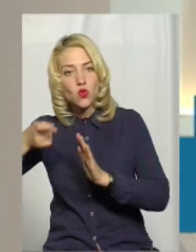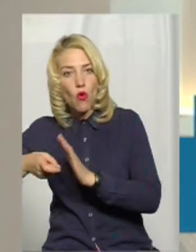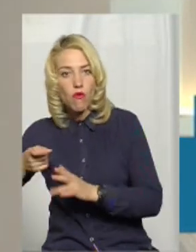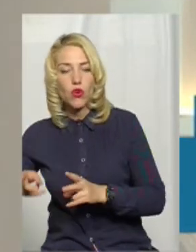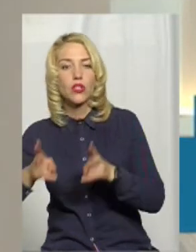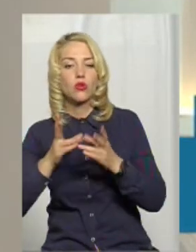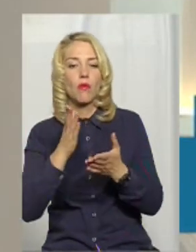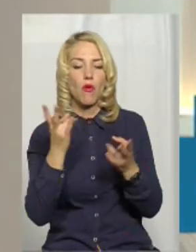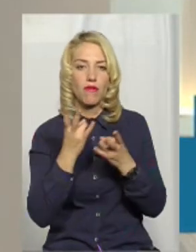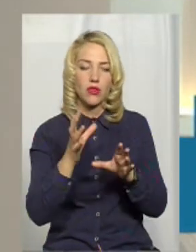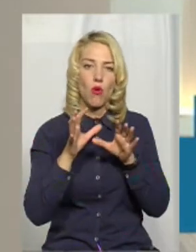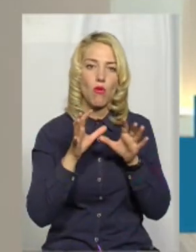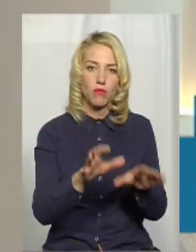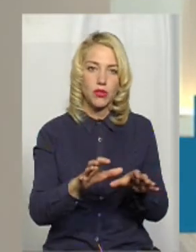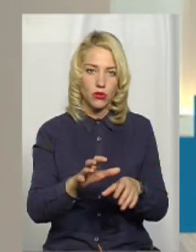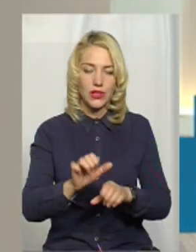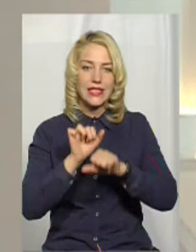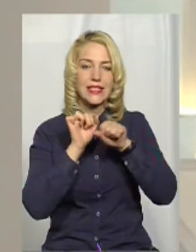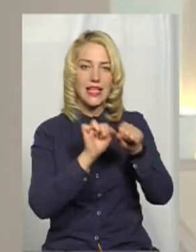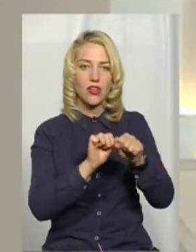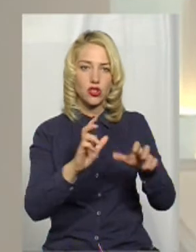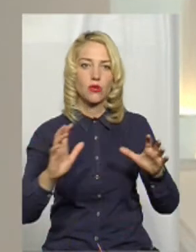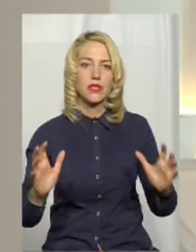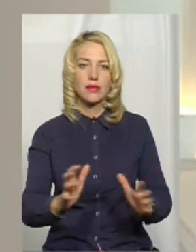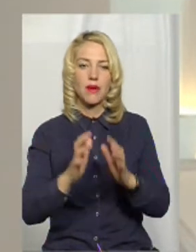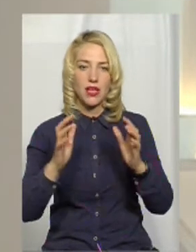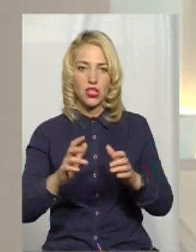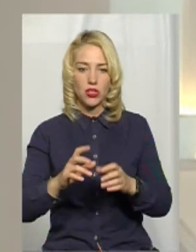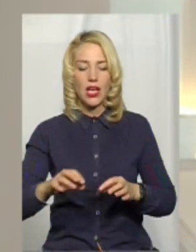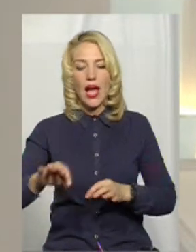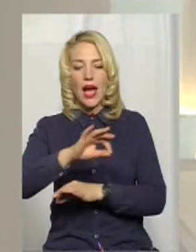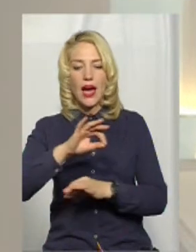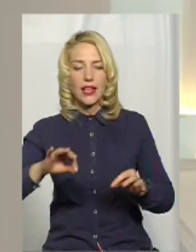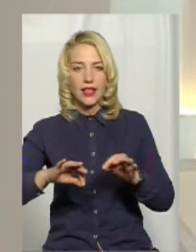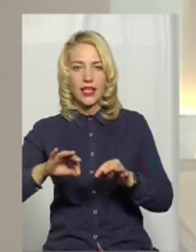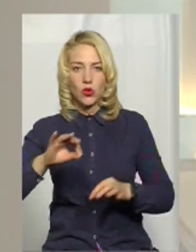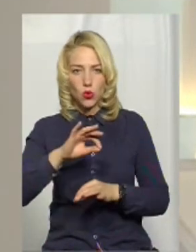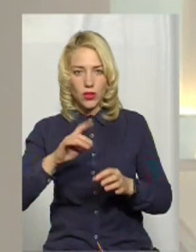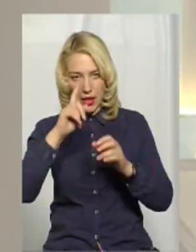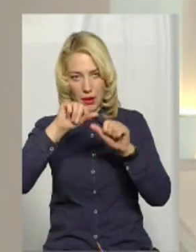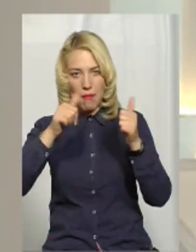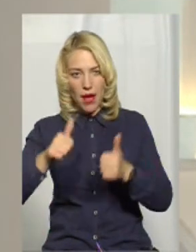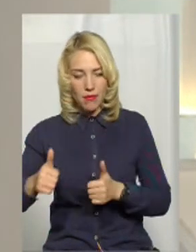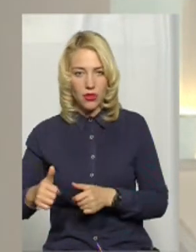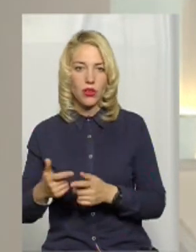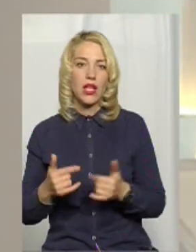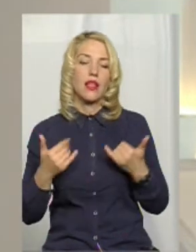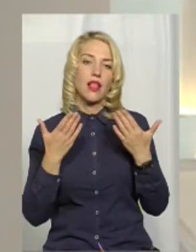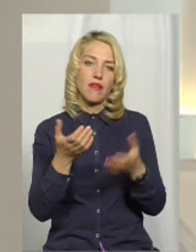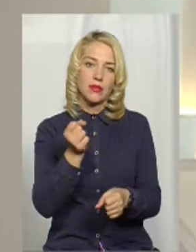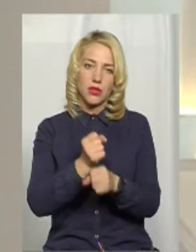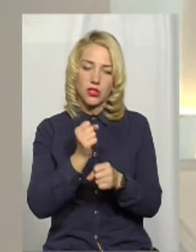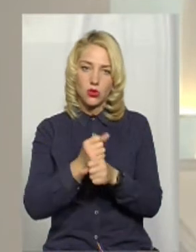хто має опікуватися захистом і збереженням архітектурних пам'яток. У темі дня для вас